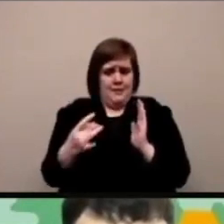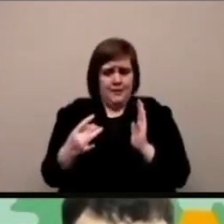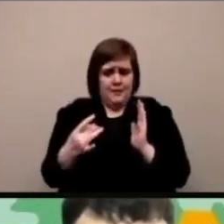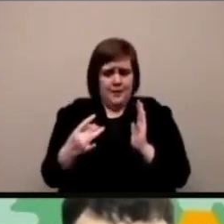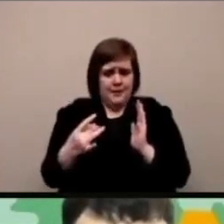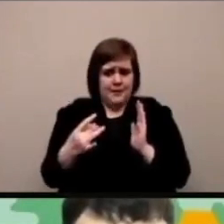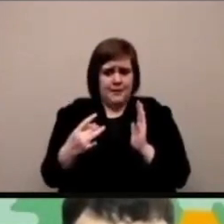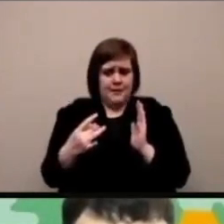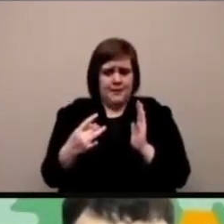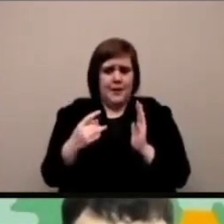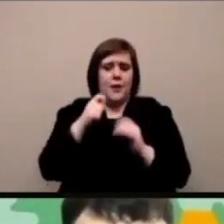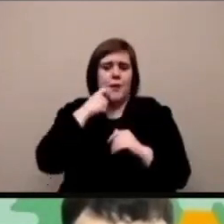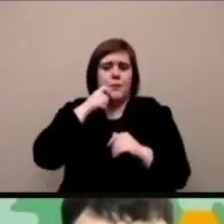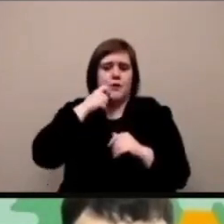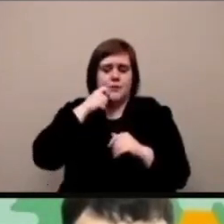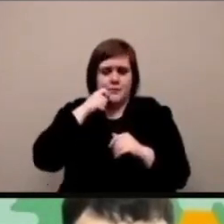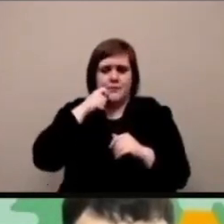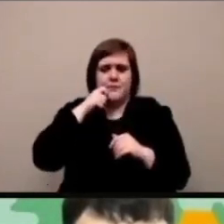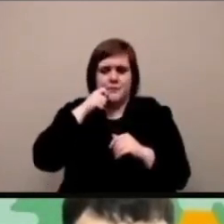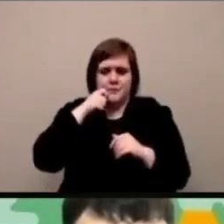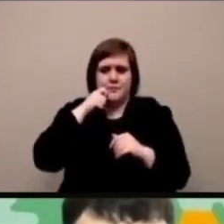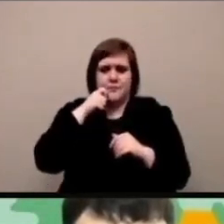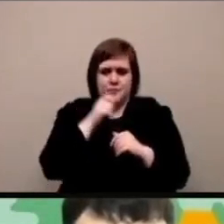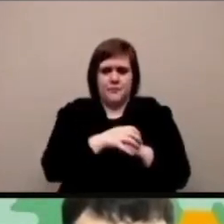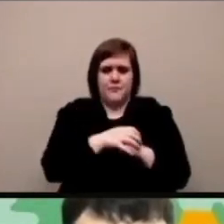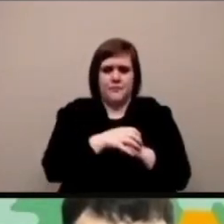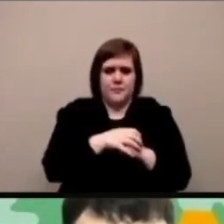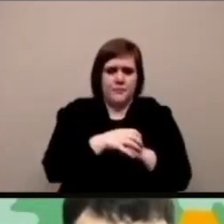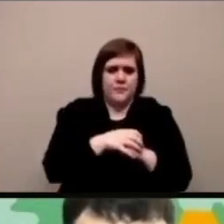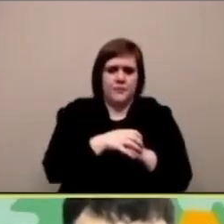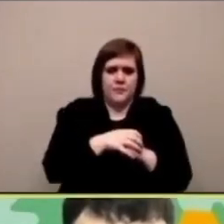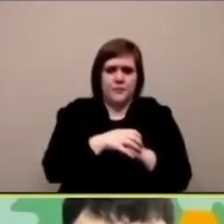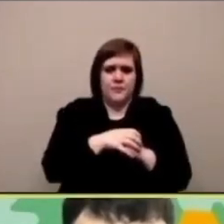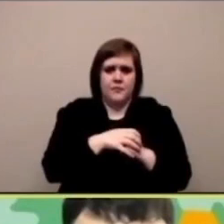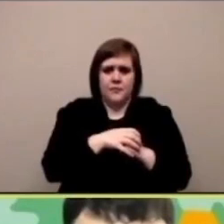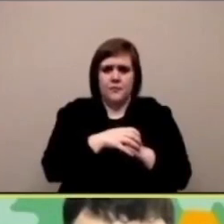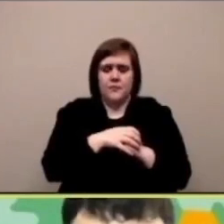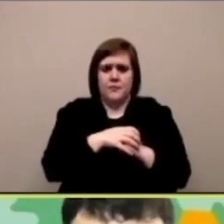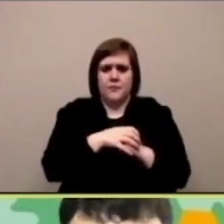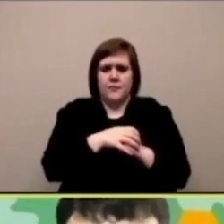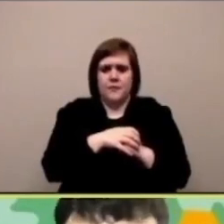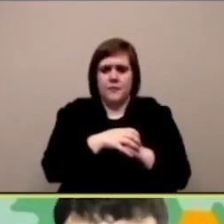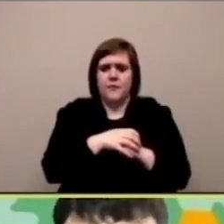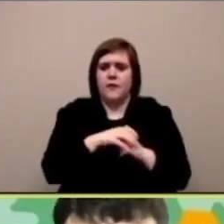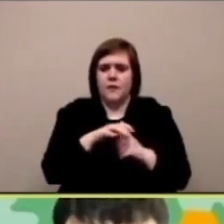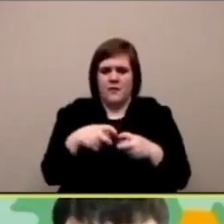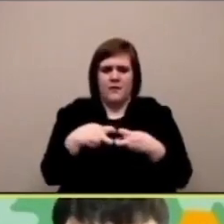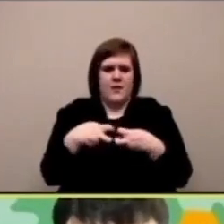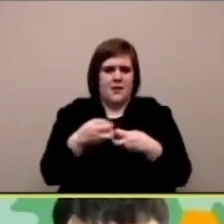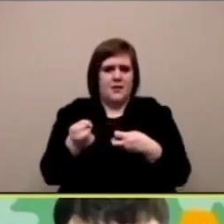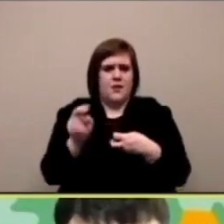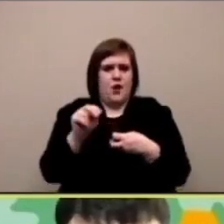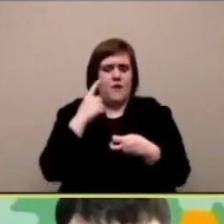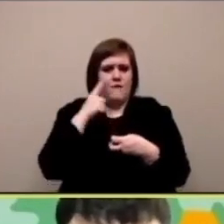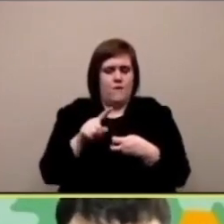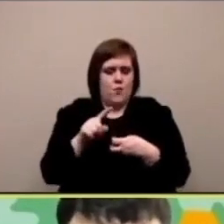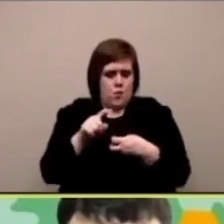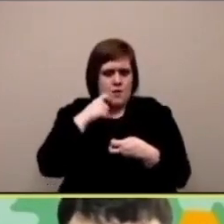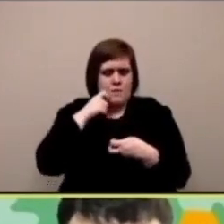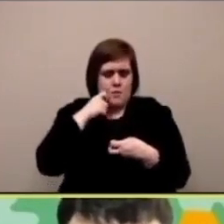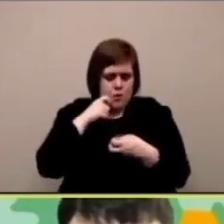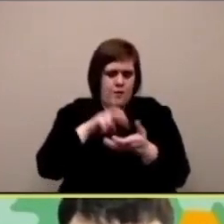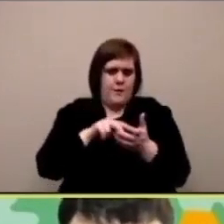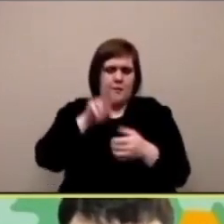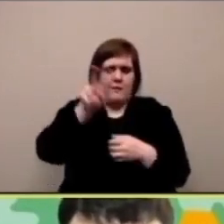e posso per esempio posso prendere il gatto forse al gatto piacciono le mele vediamo